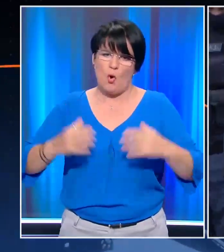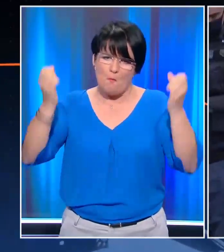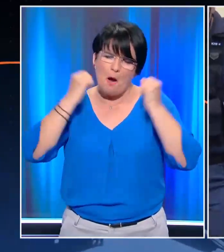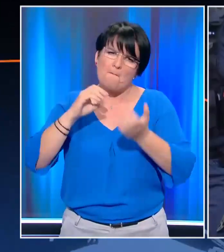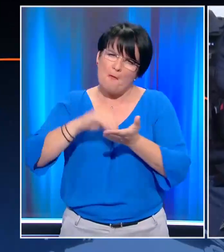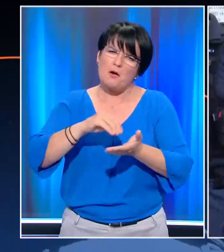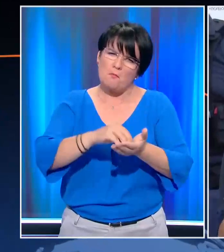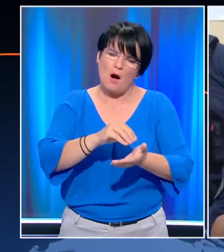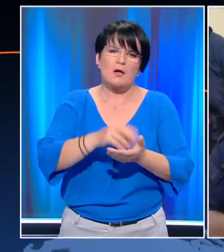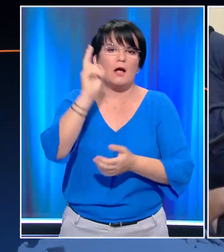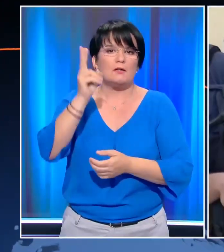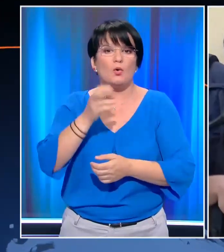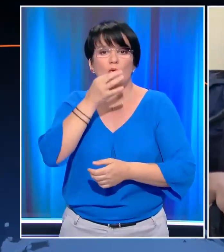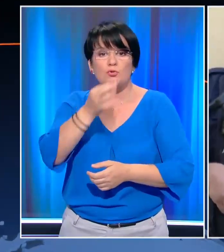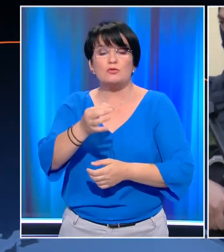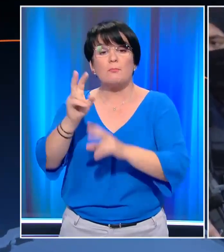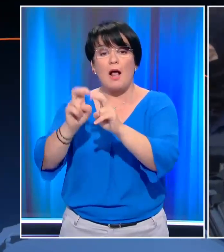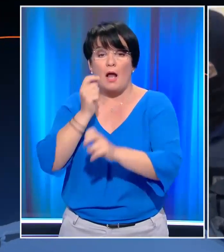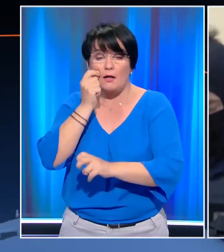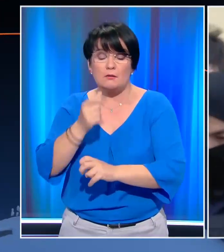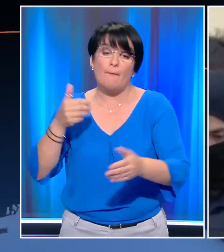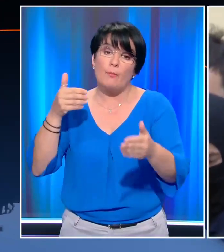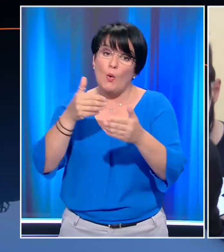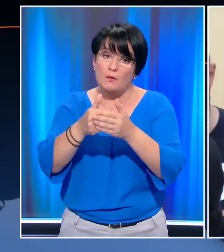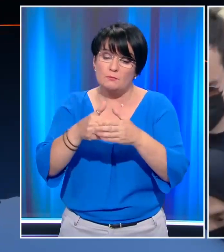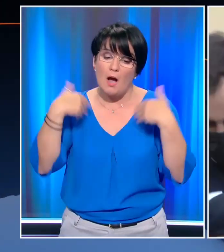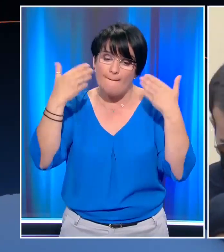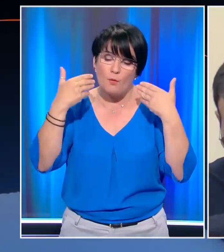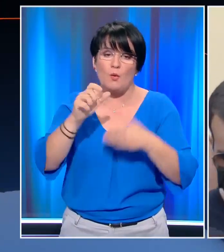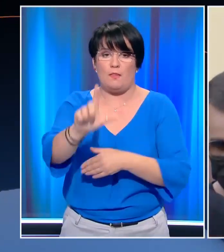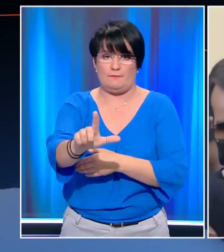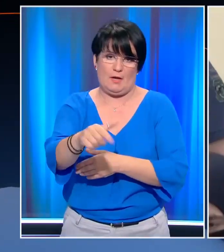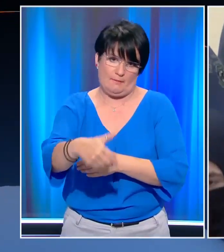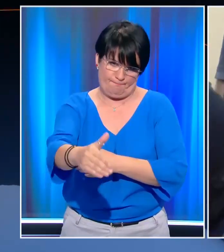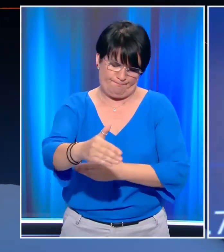συρροή. Ο κατηγορούμενος ζήτησε και έλαβε από τον ανακριτή προθεσμία για να απολογηθεί τη Δευτέρα.